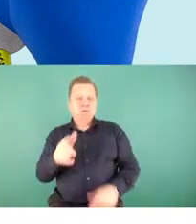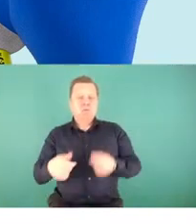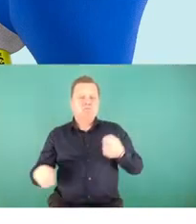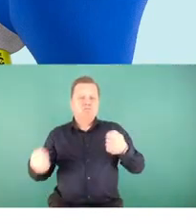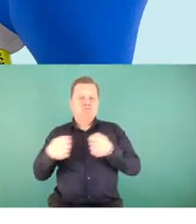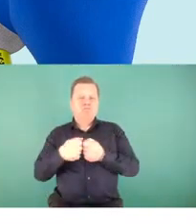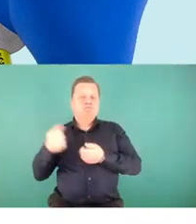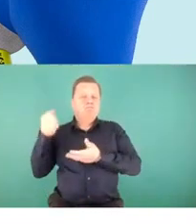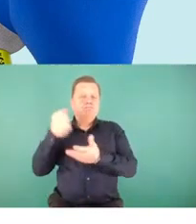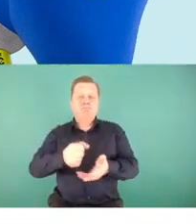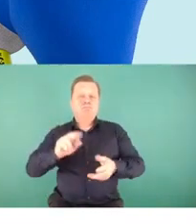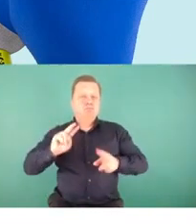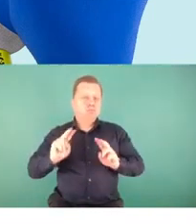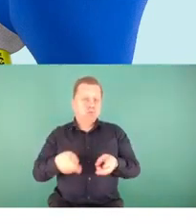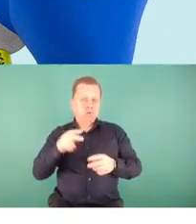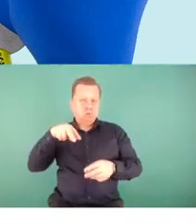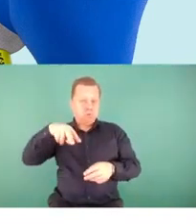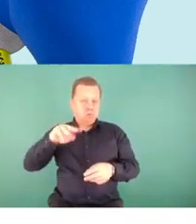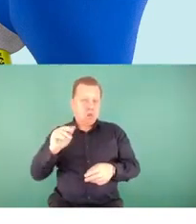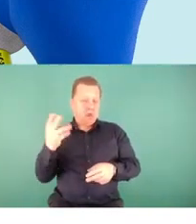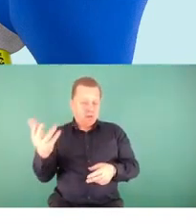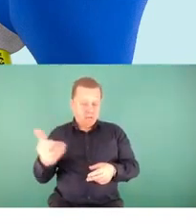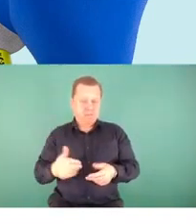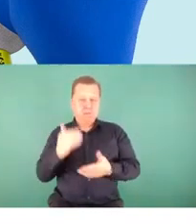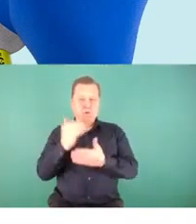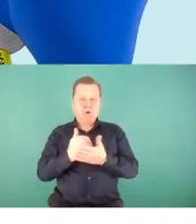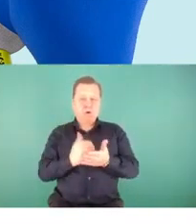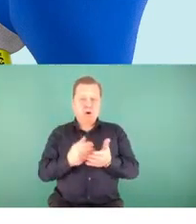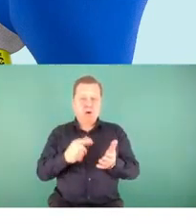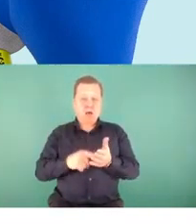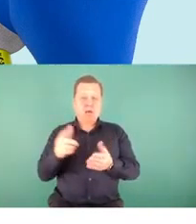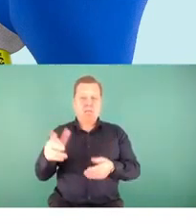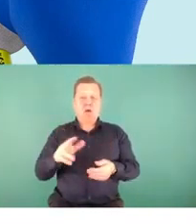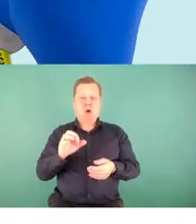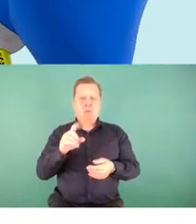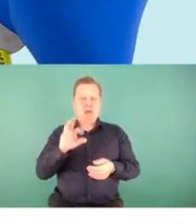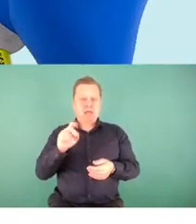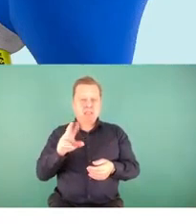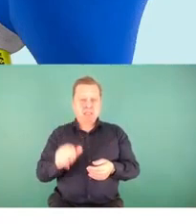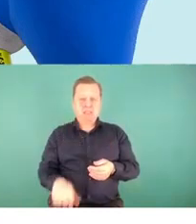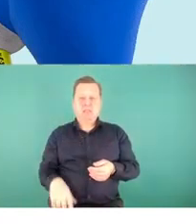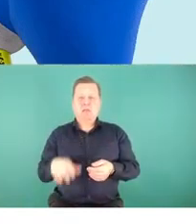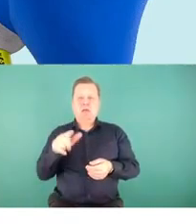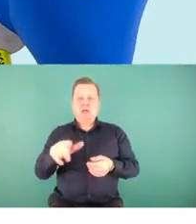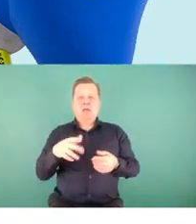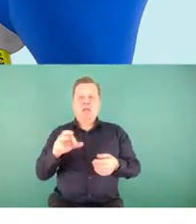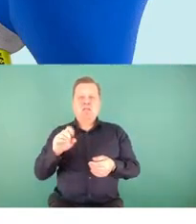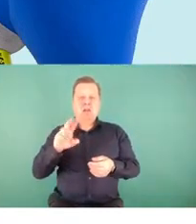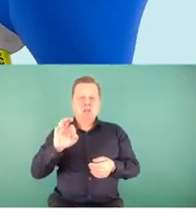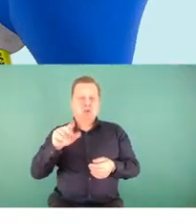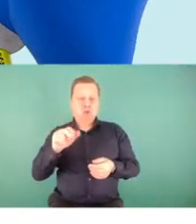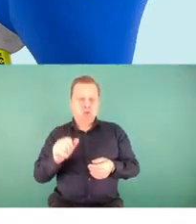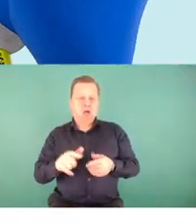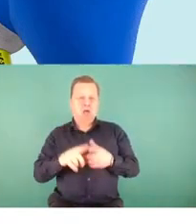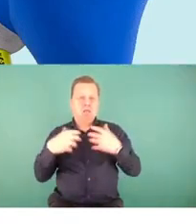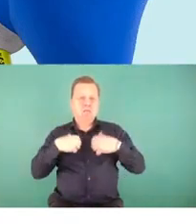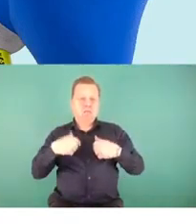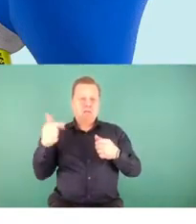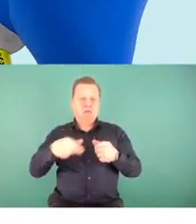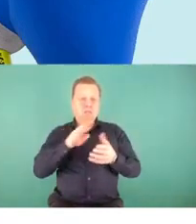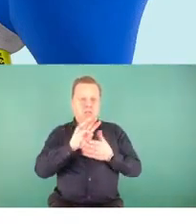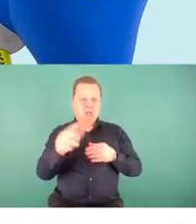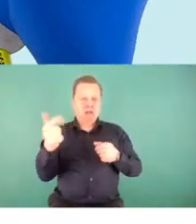środków unijnych w ramach programu operacyjnego Infrastruktura i Środowisko 2014-2020.